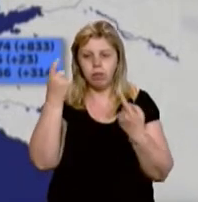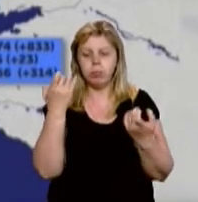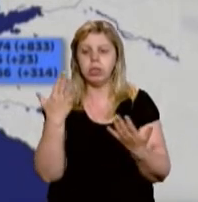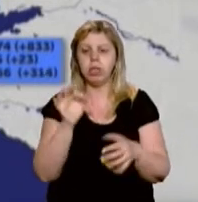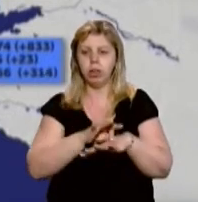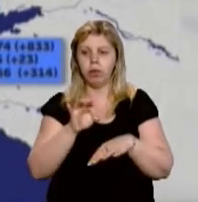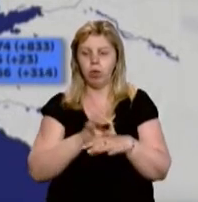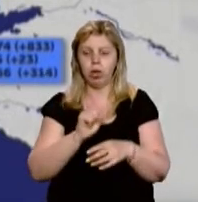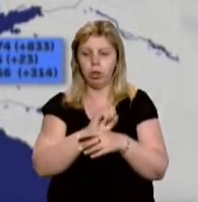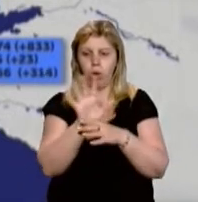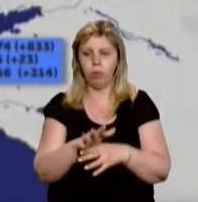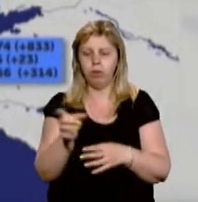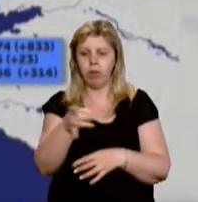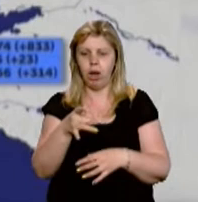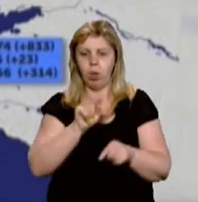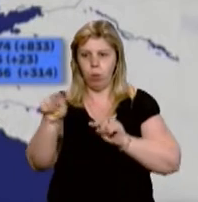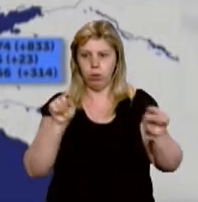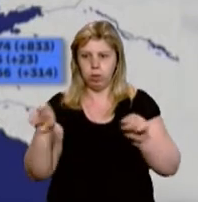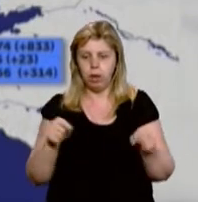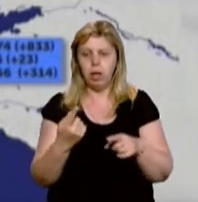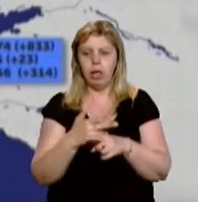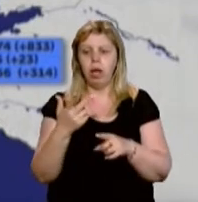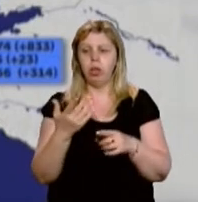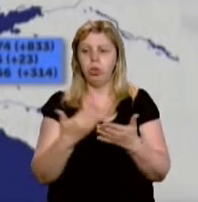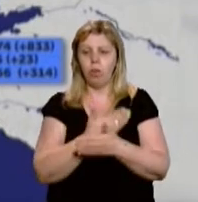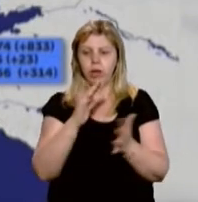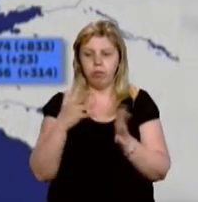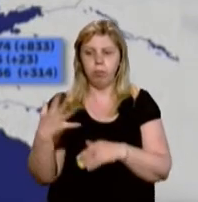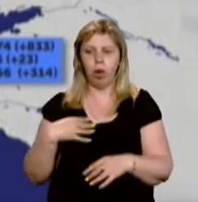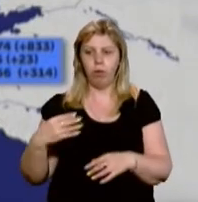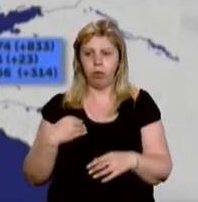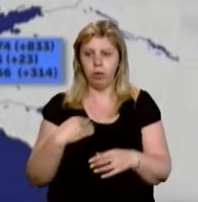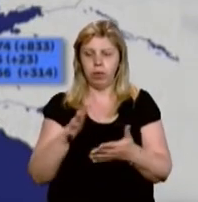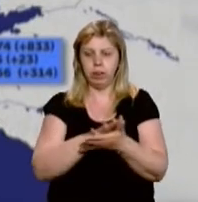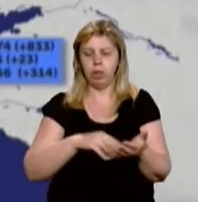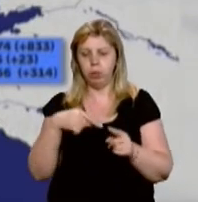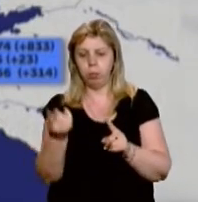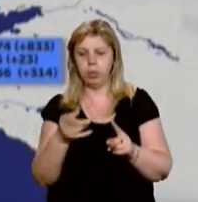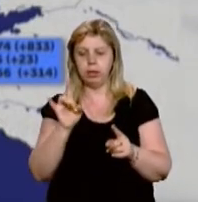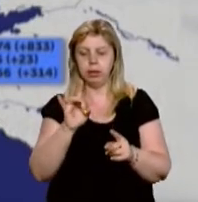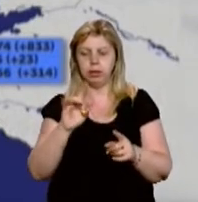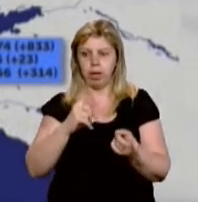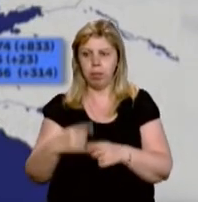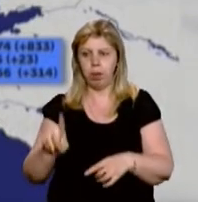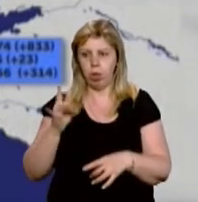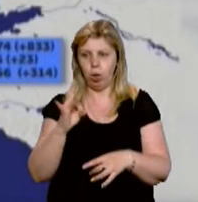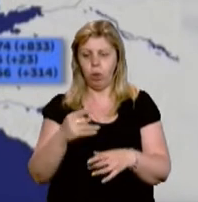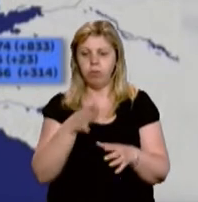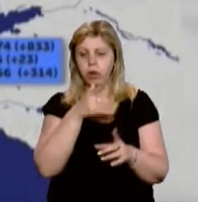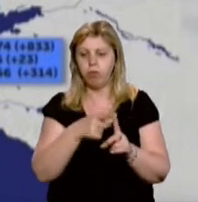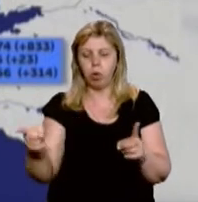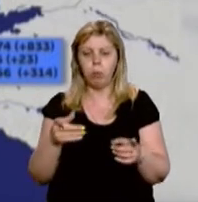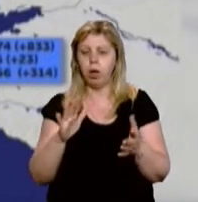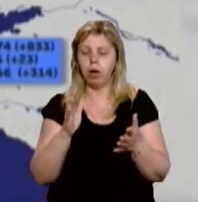хворих на ковід-19 у регіонах. Понад третина нових випадків на Львівщині, далі Закарпаття і Рівненщина. Тим часом